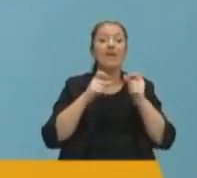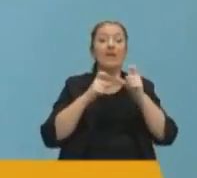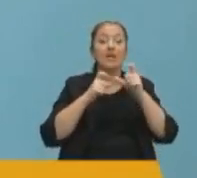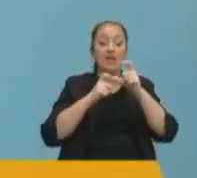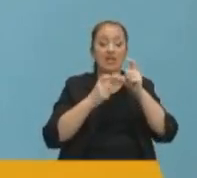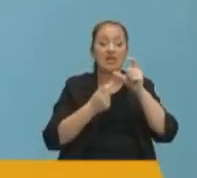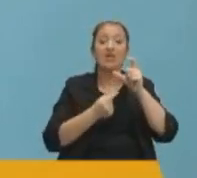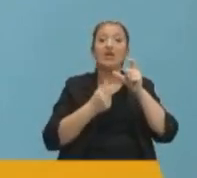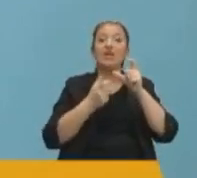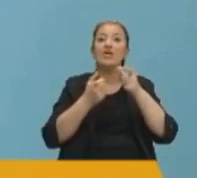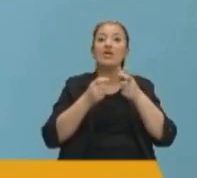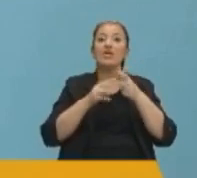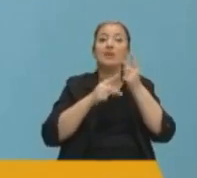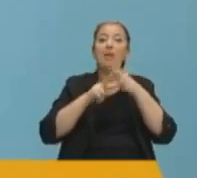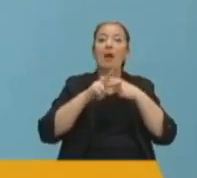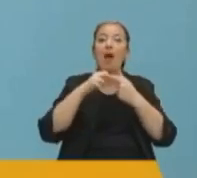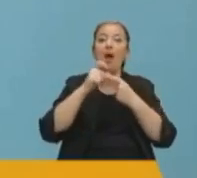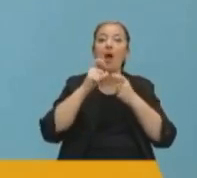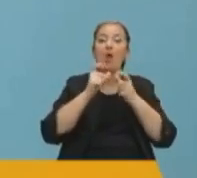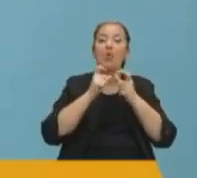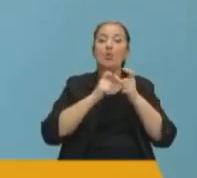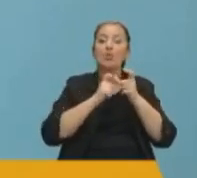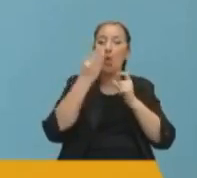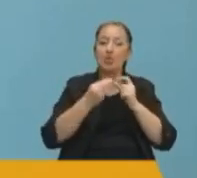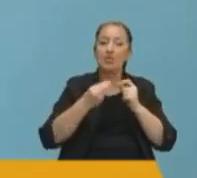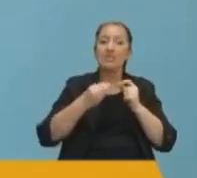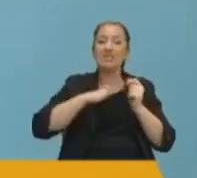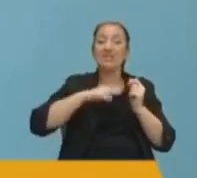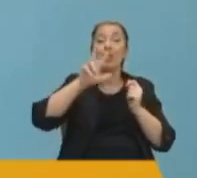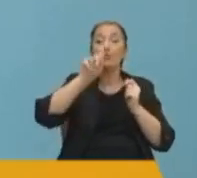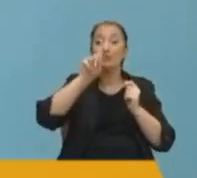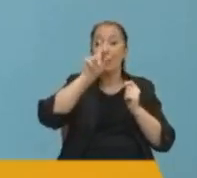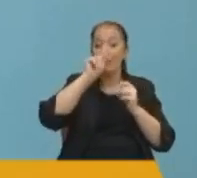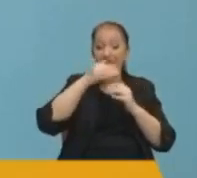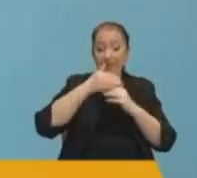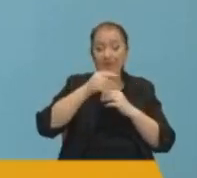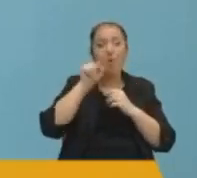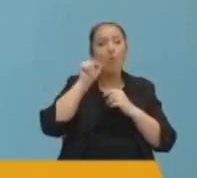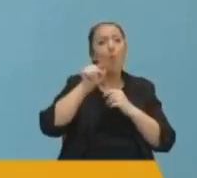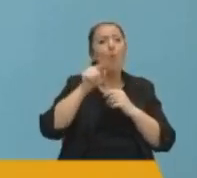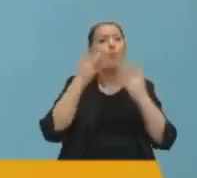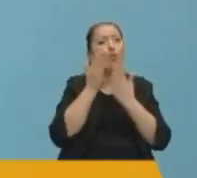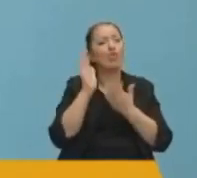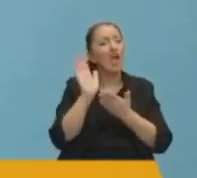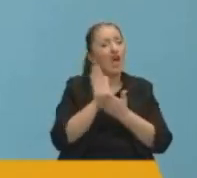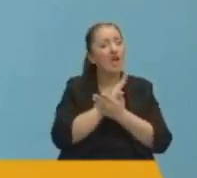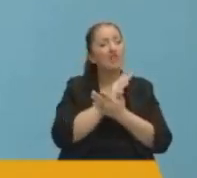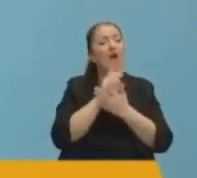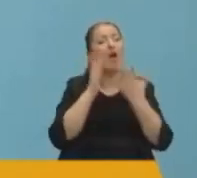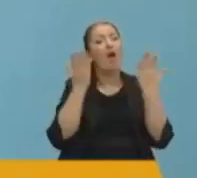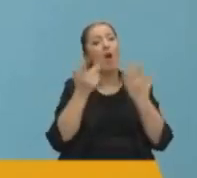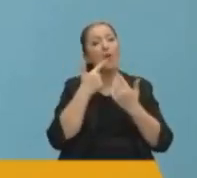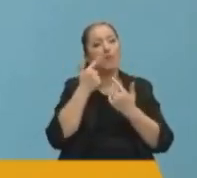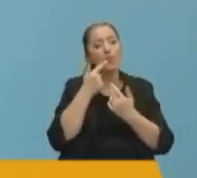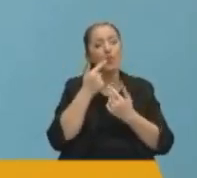Aruz olacağı temennisiyle o güne kadar sizleri bu da geçer yahu selamıyla selamlıyor. Hürmet ve muhabbetlerimi arz ediyorum.